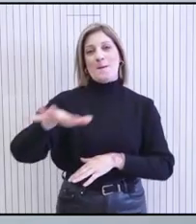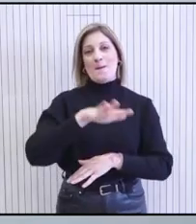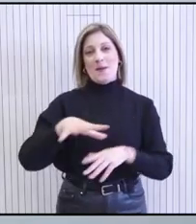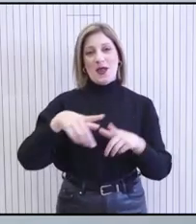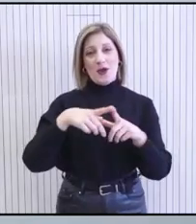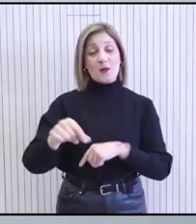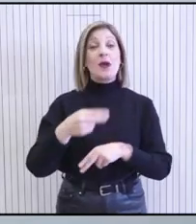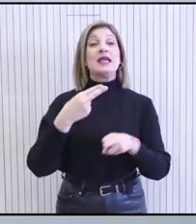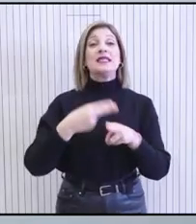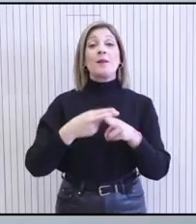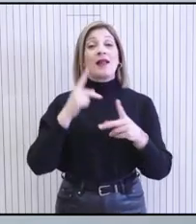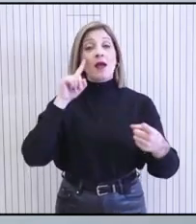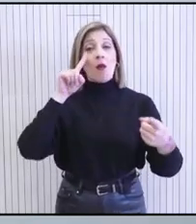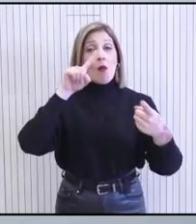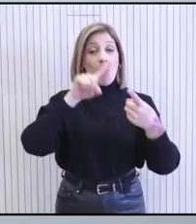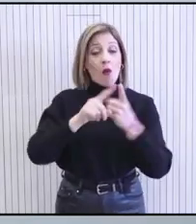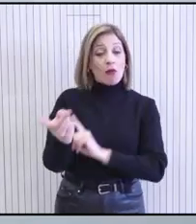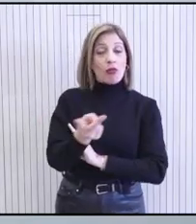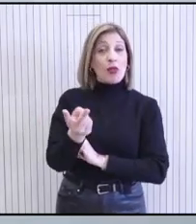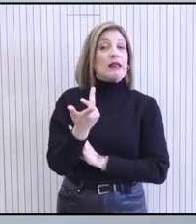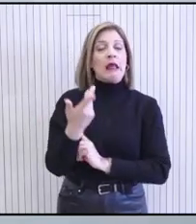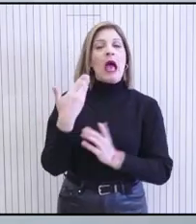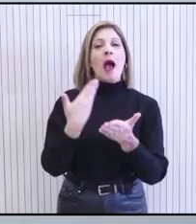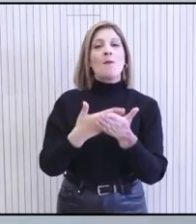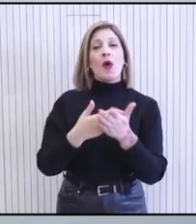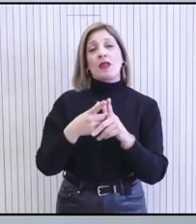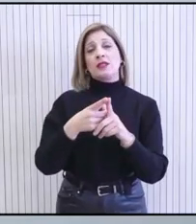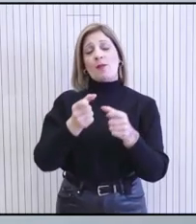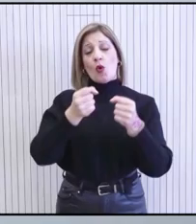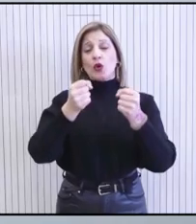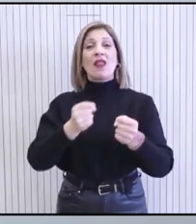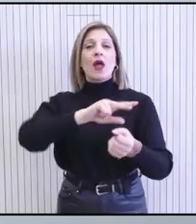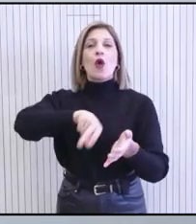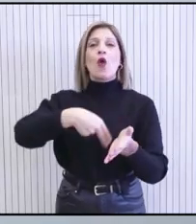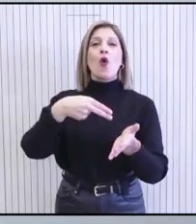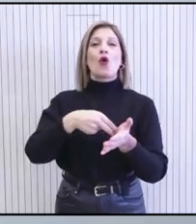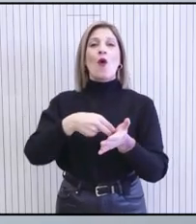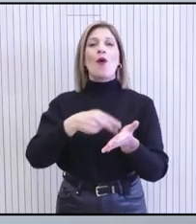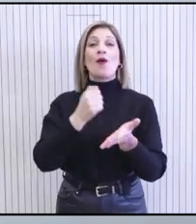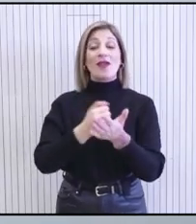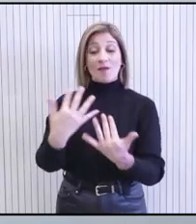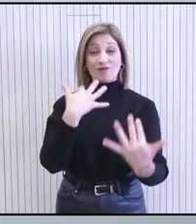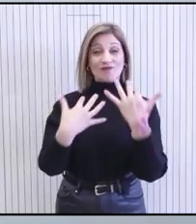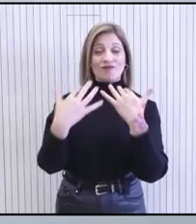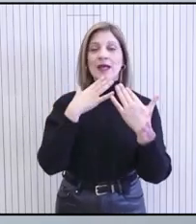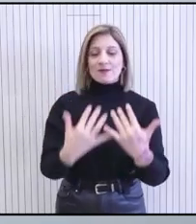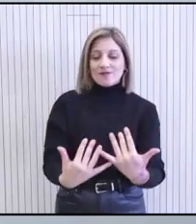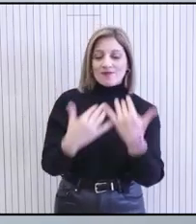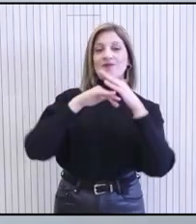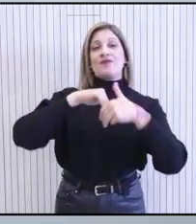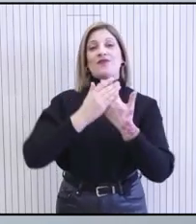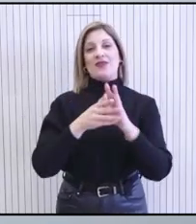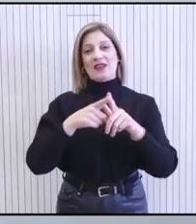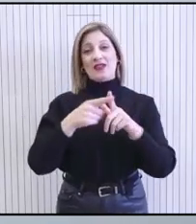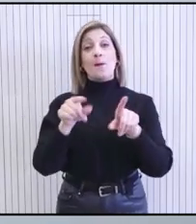Οι δύο σύνοδοι αποτελούν απτή απόδειξη ότι η Κύπρος είναι ένας σταθεροποιητικός παράγοντας και αξιόπιστος περιφερειακός εταίρος και